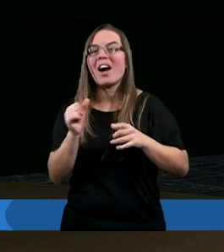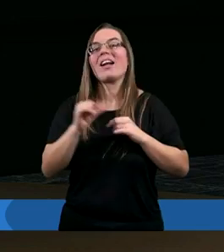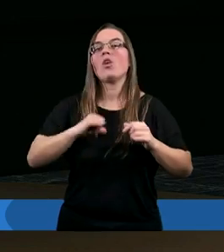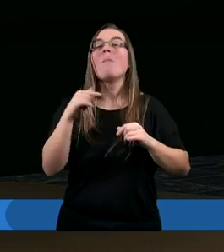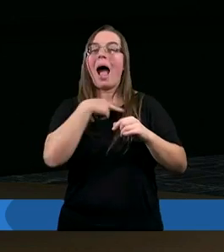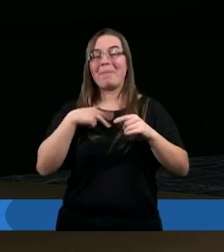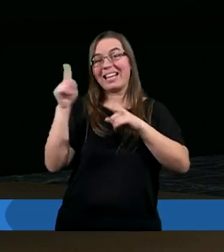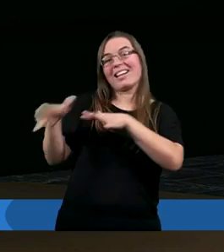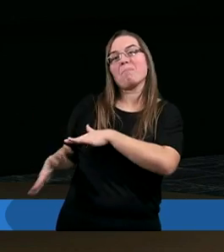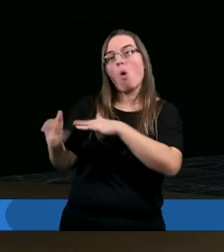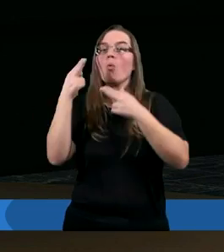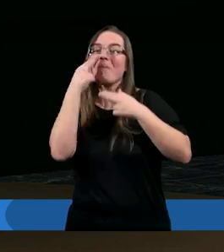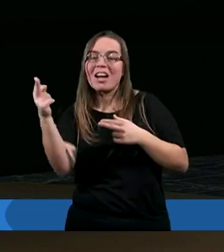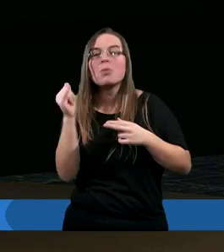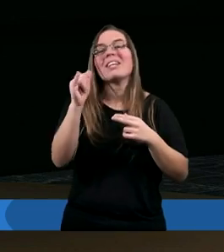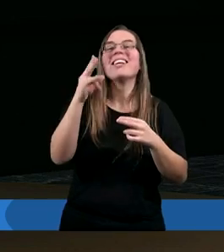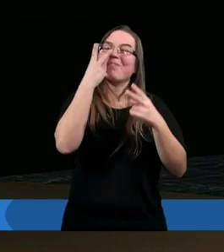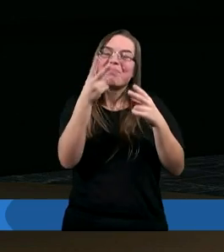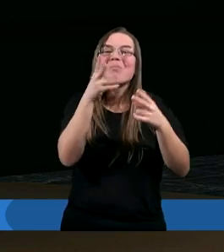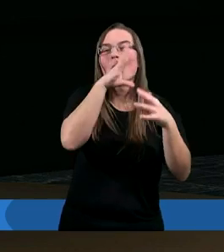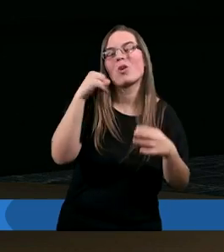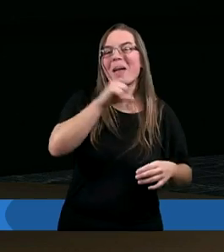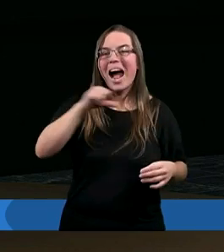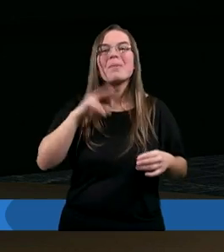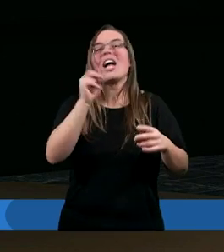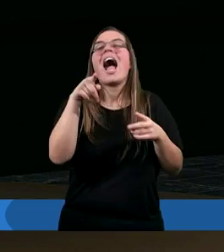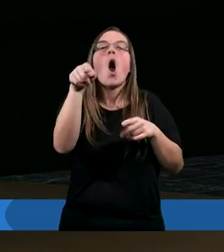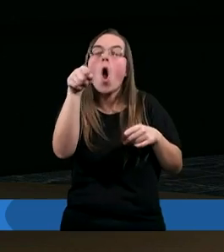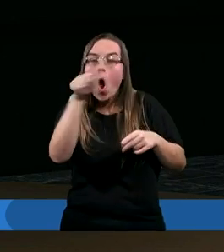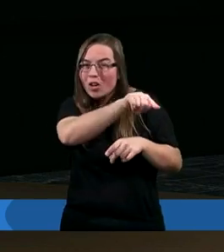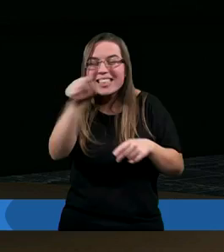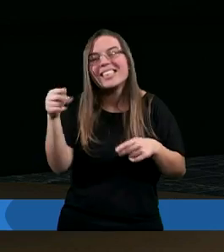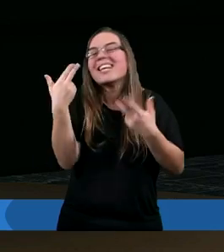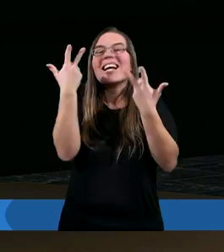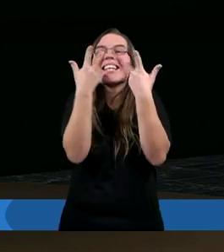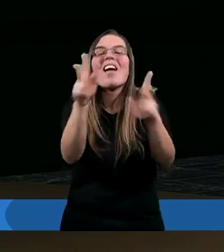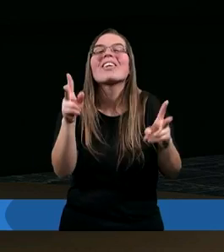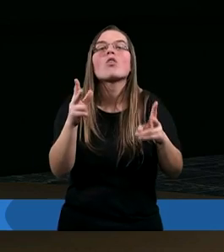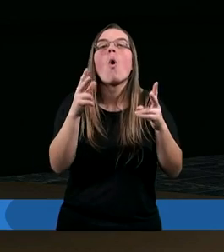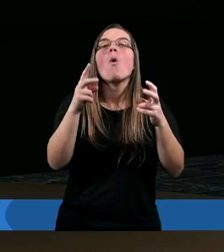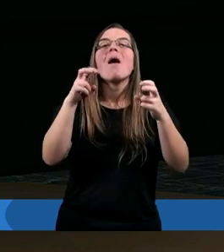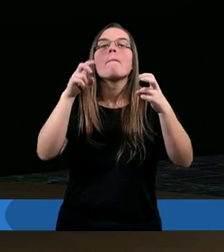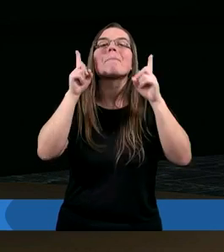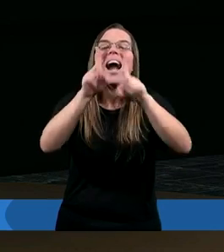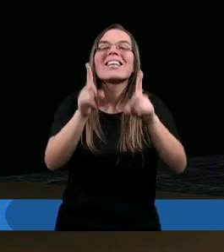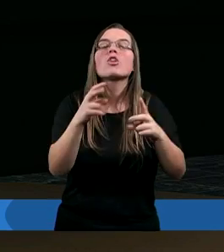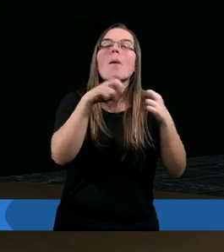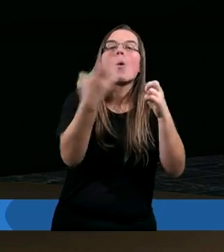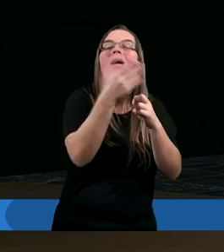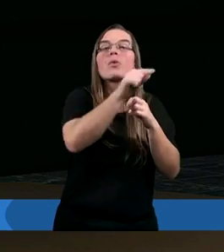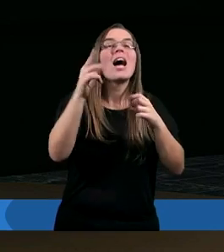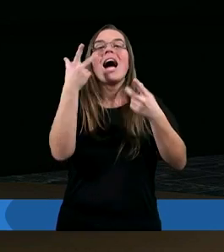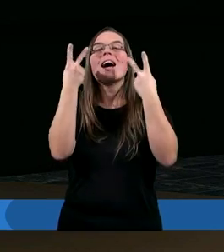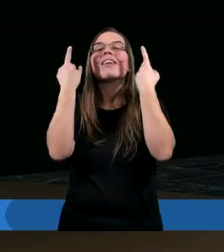patrząc z boku tak widzimy i uśmiechamy się, że idą w całkowicie innym tropem i w innym kierunku